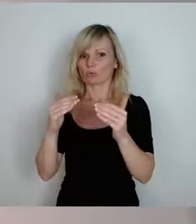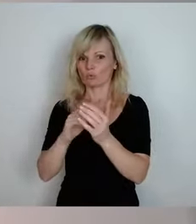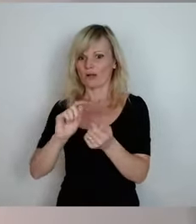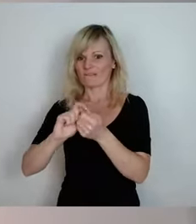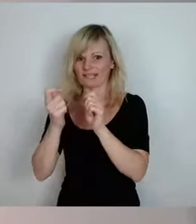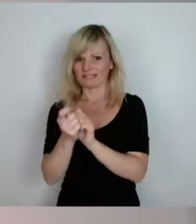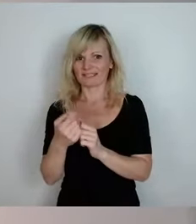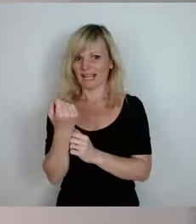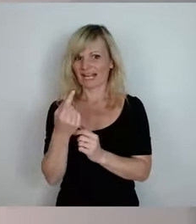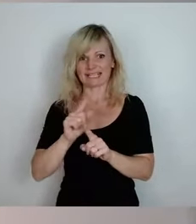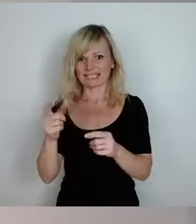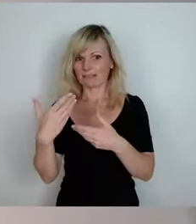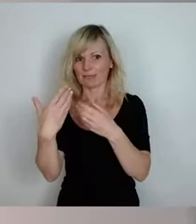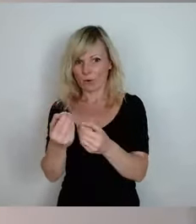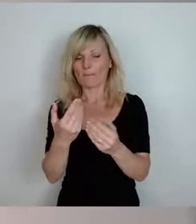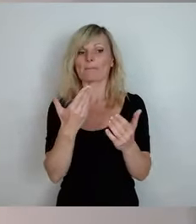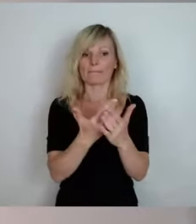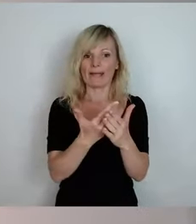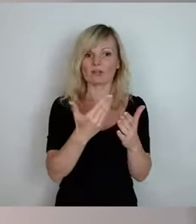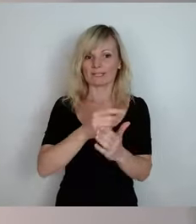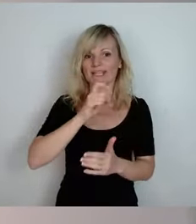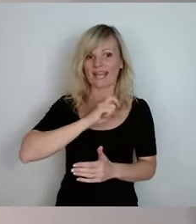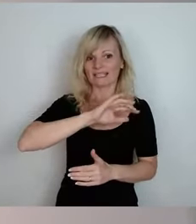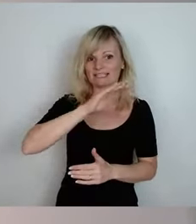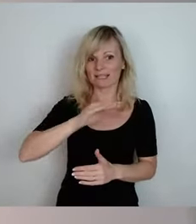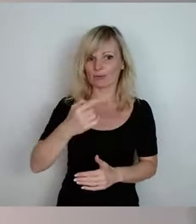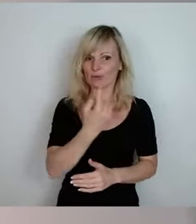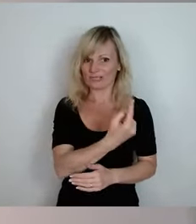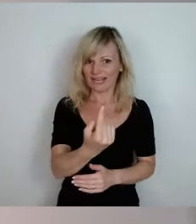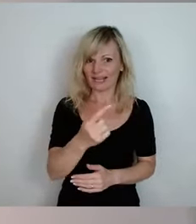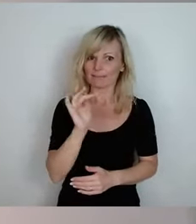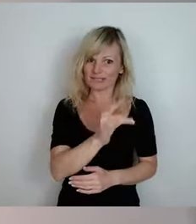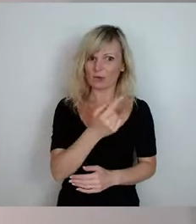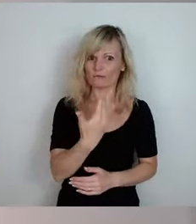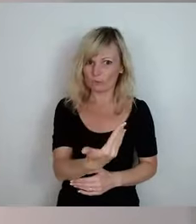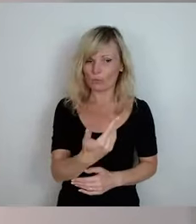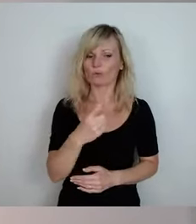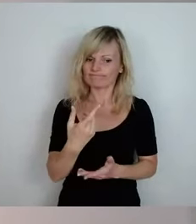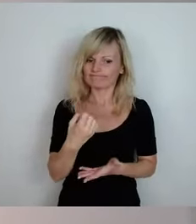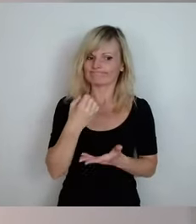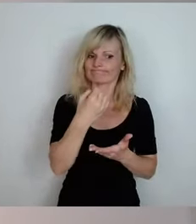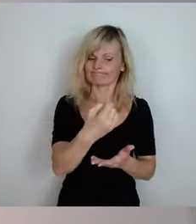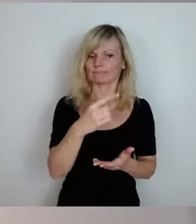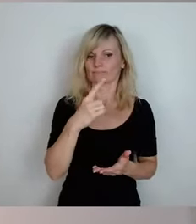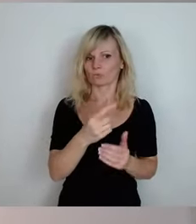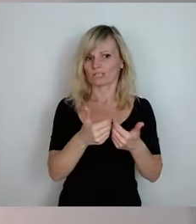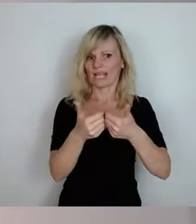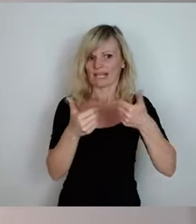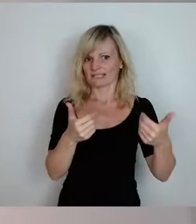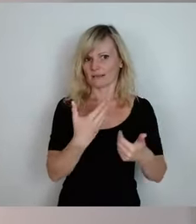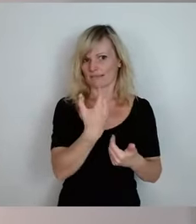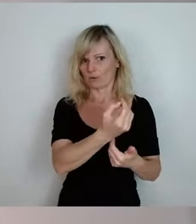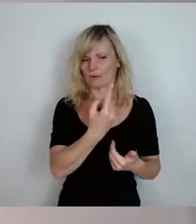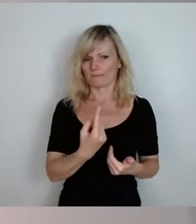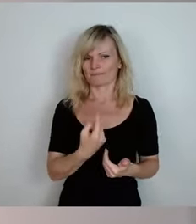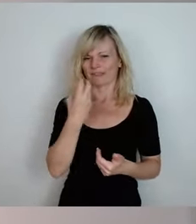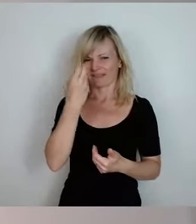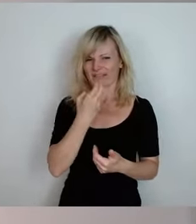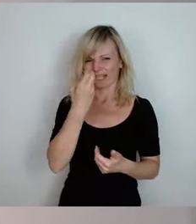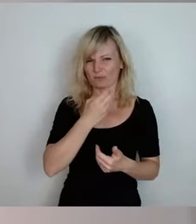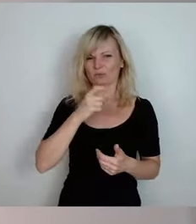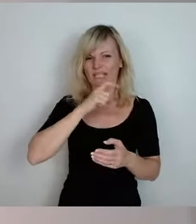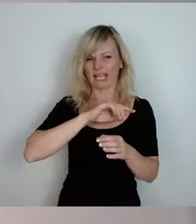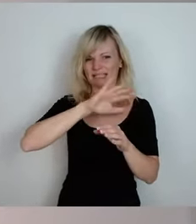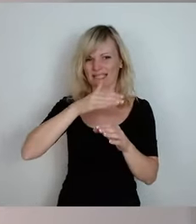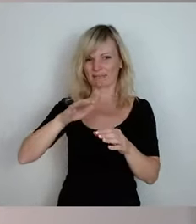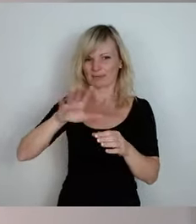Erzgebirge gehört dazu. Wir haben versucht, in diese besondere europäische Finanzierung das Erzgebirge noch reinzubekommen. Da haben leider die Kriterien